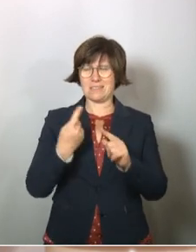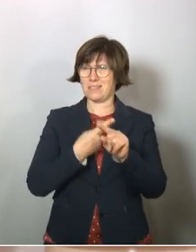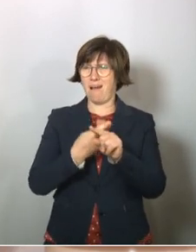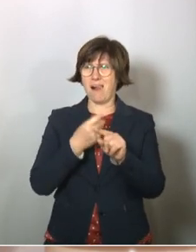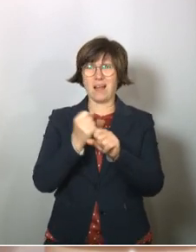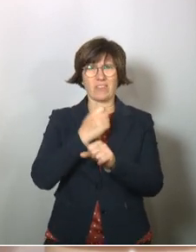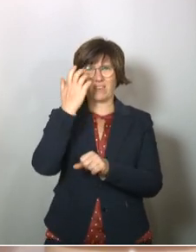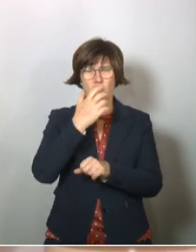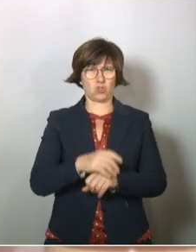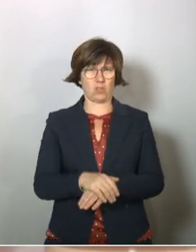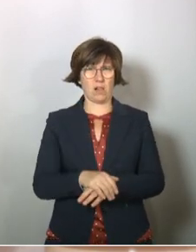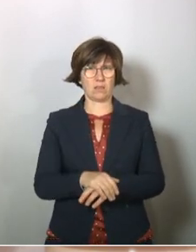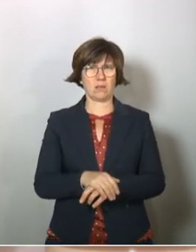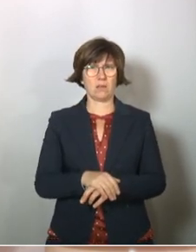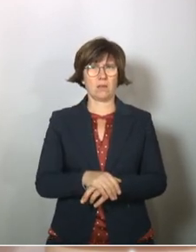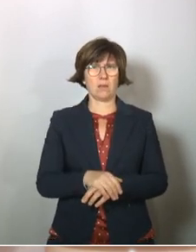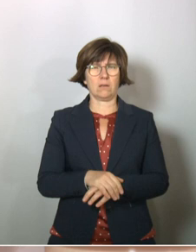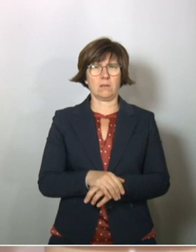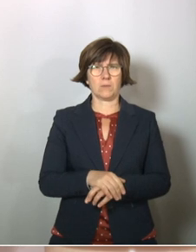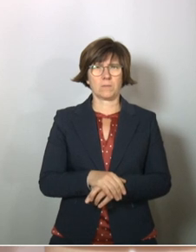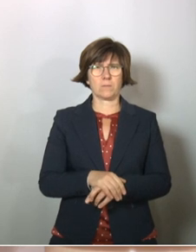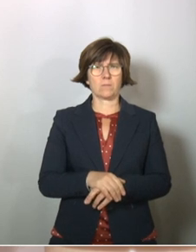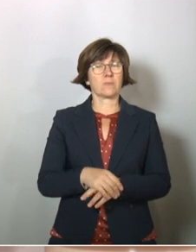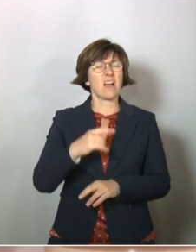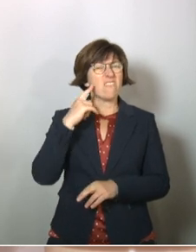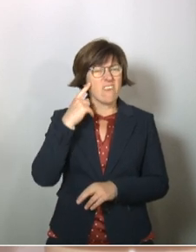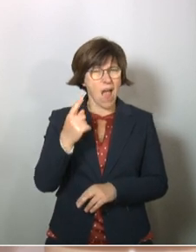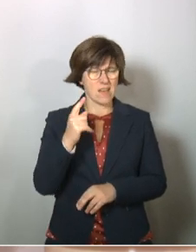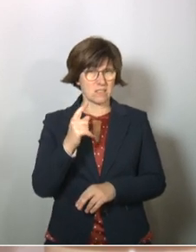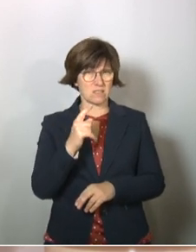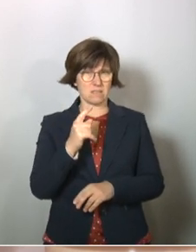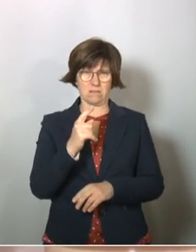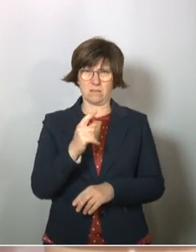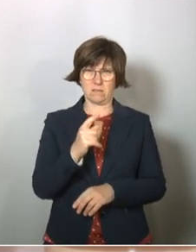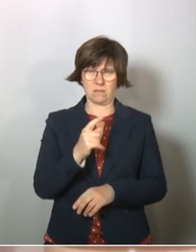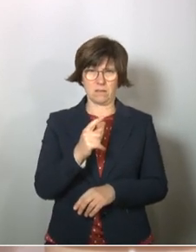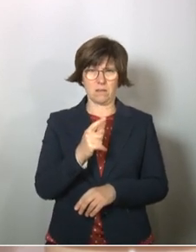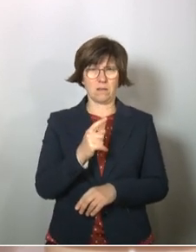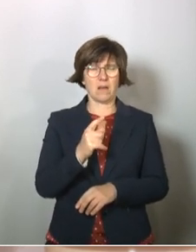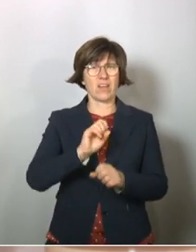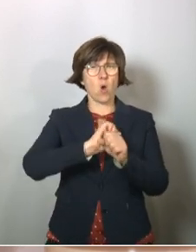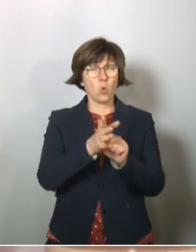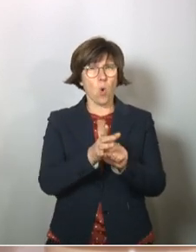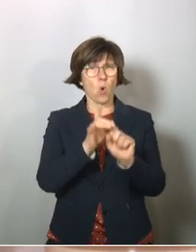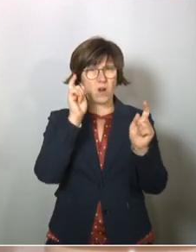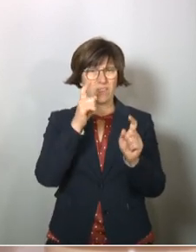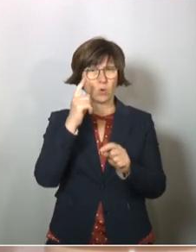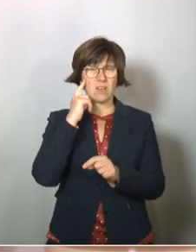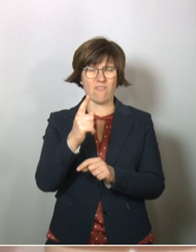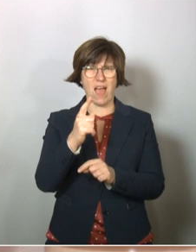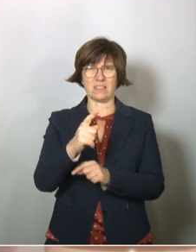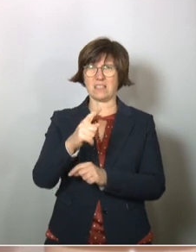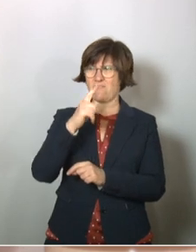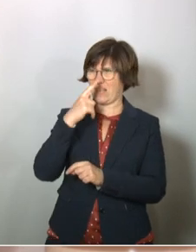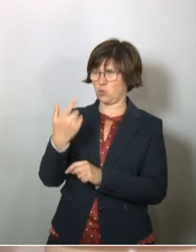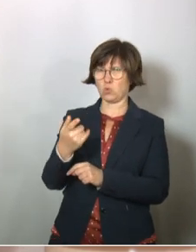Man weiß, wer das Coronavirus hat, wenn